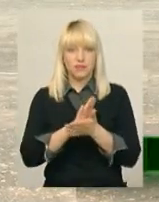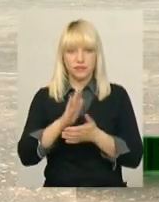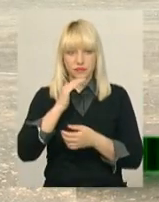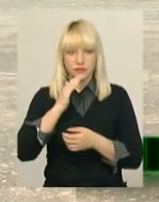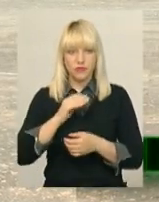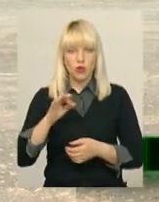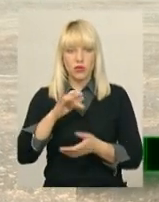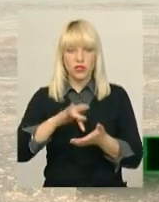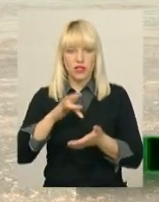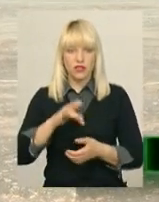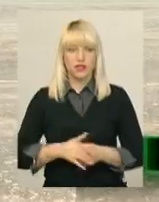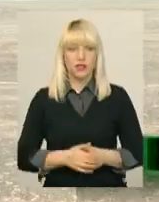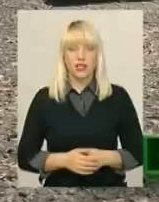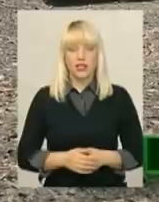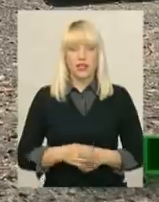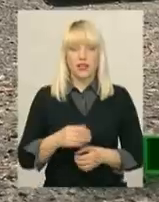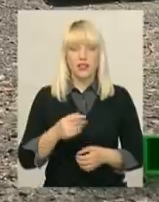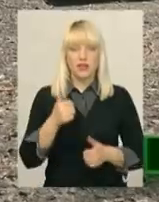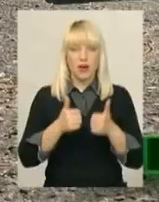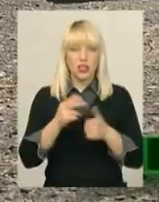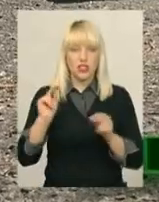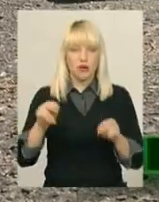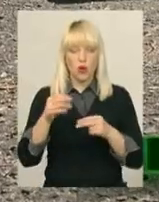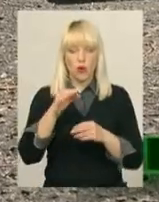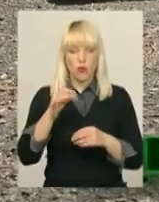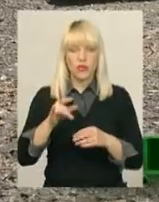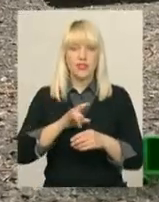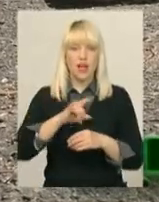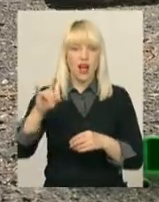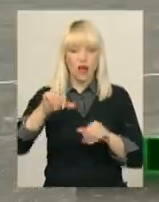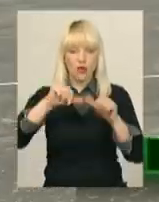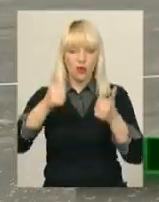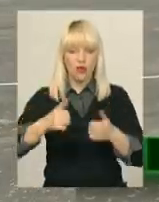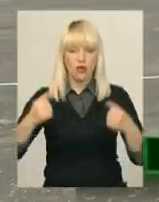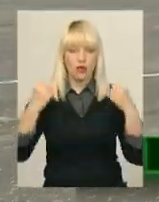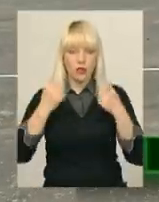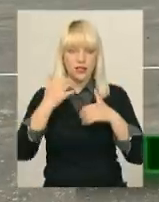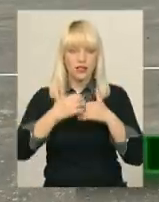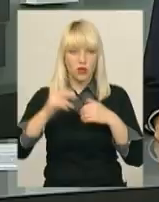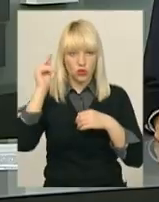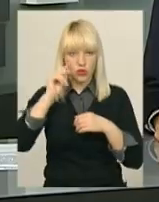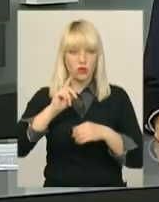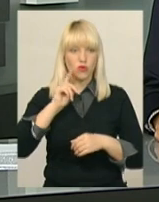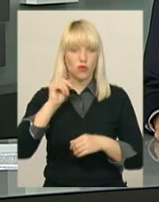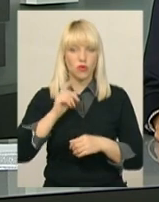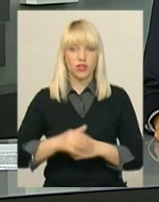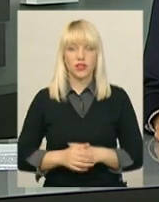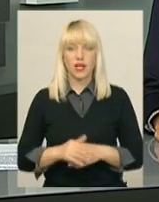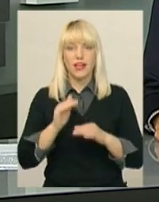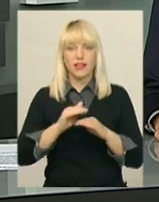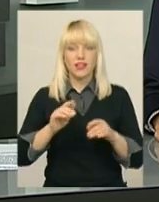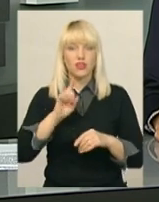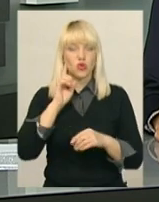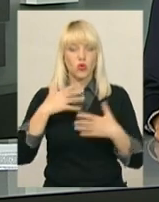38 спортсменів змагалися на чемпіонаті області з авіамодельного спорту серед учнівської молоді. Дитячий